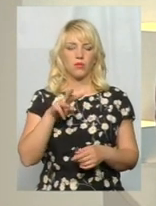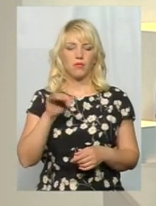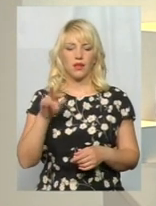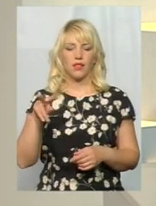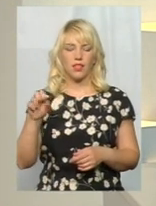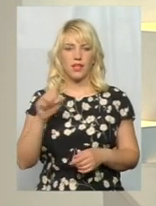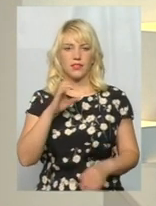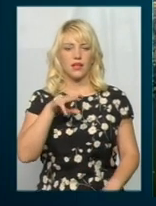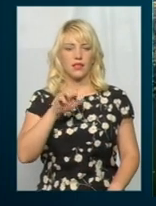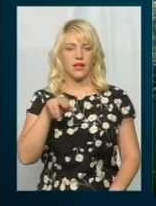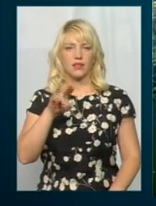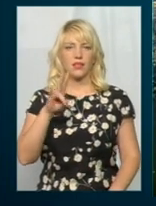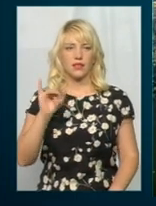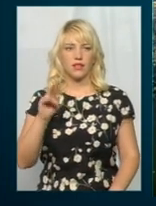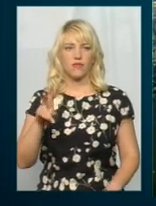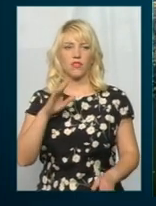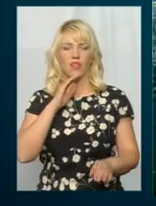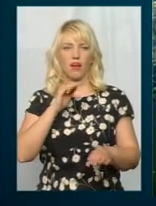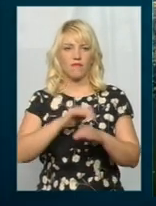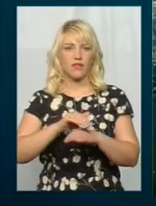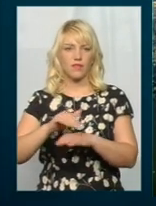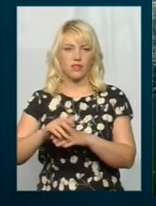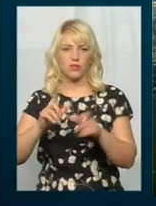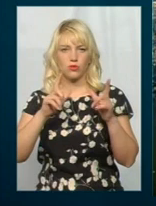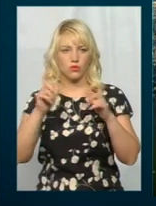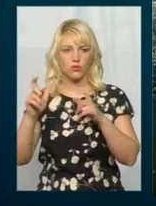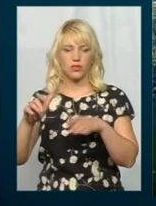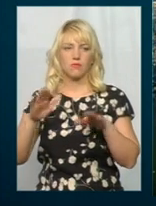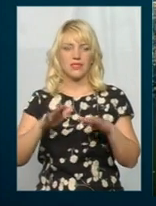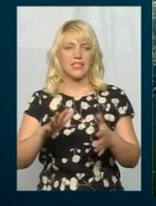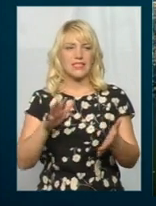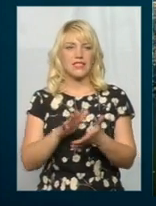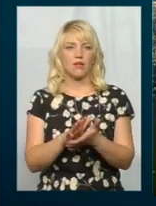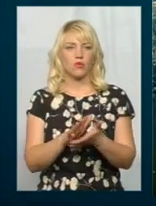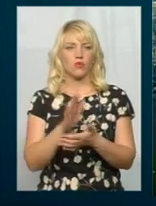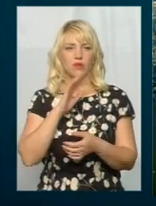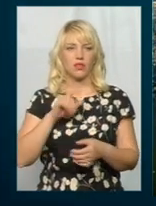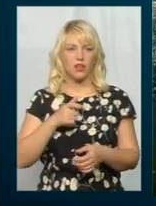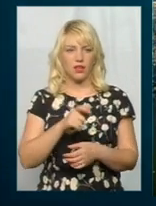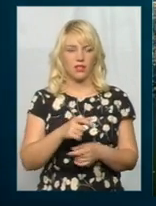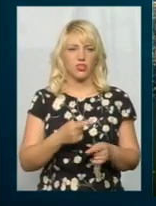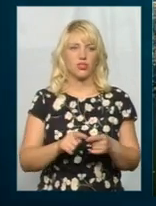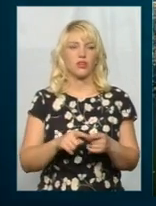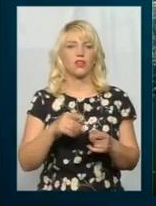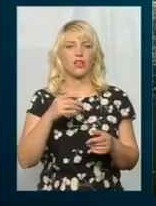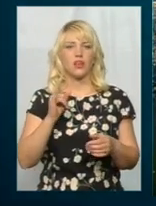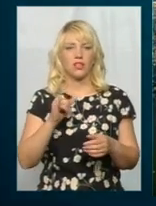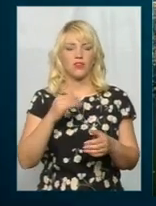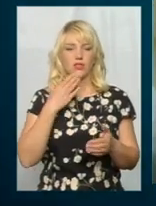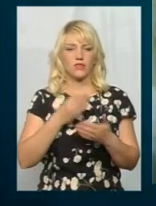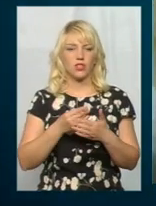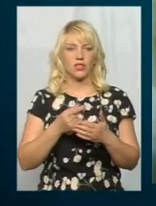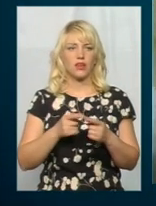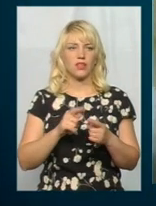Вона активно фіксує місця особливого забруднення річки і постаті хусеби на сторінці. Вона депутат